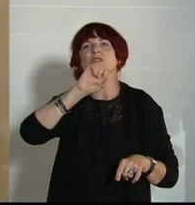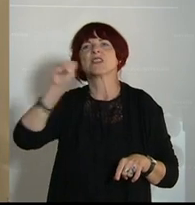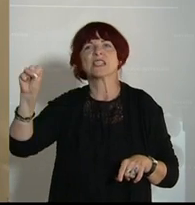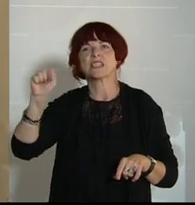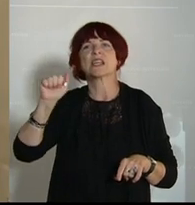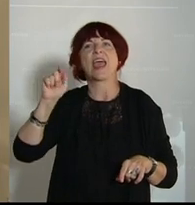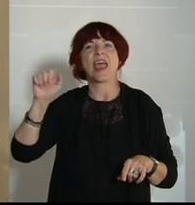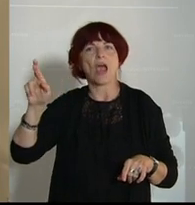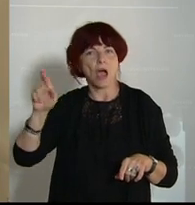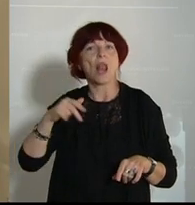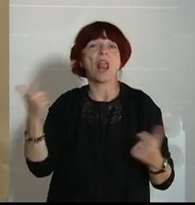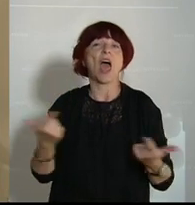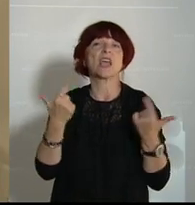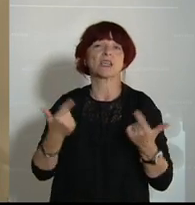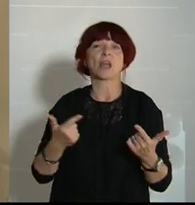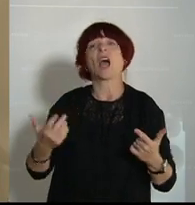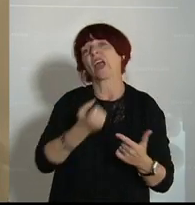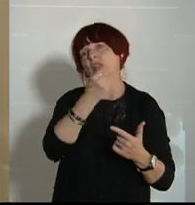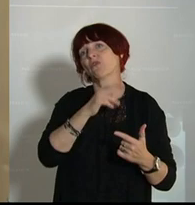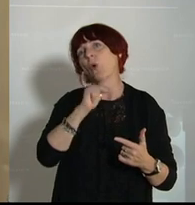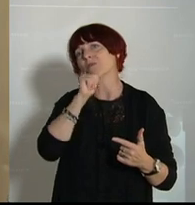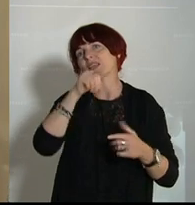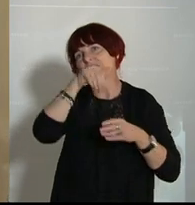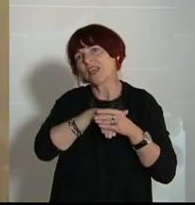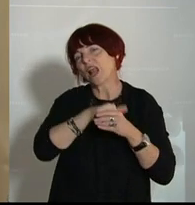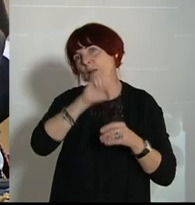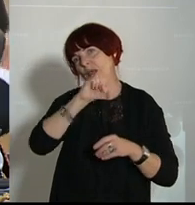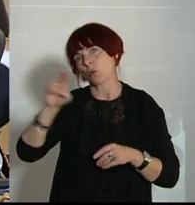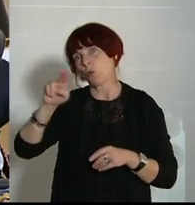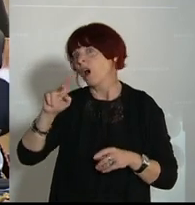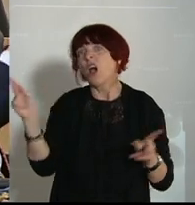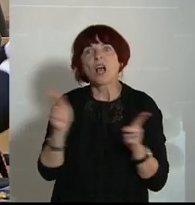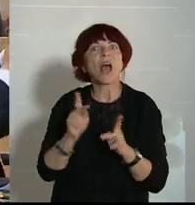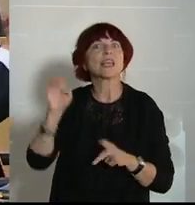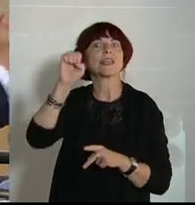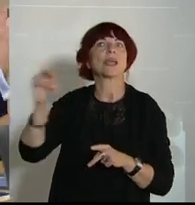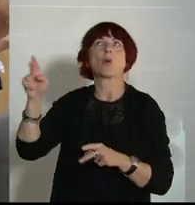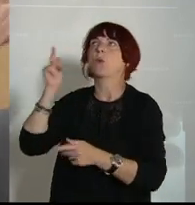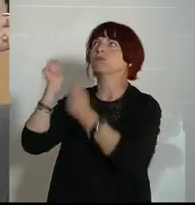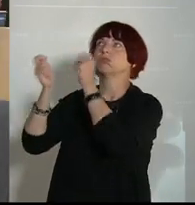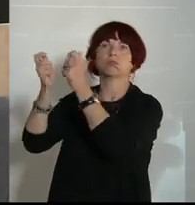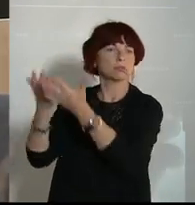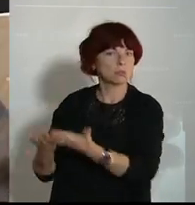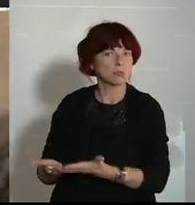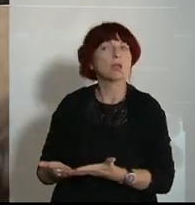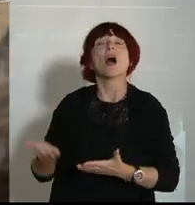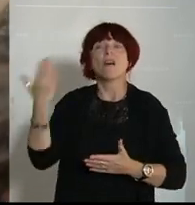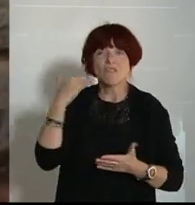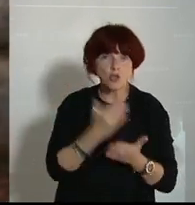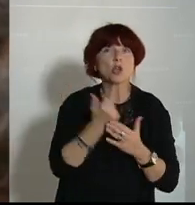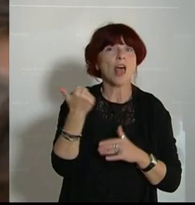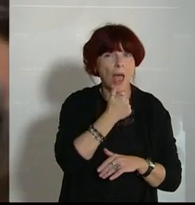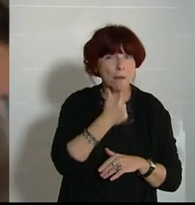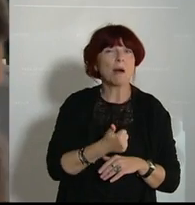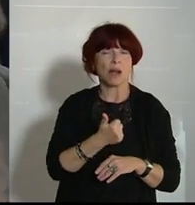dieses EU-Bashing. Passen Sie auf, liebe ÖVP. Es hat schon einmal eine konservative Partei gegeben in Europa, die gezündelt hat